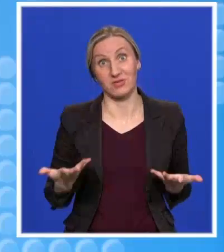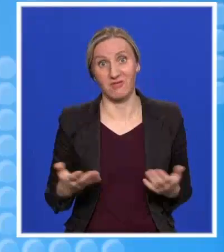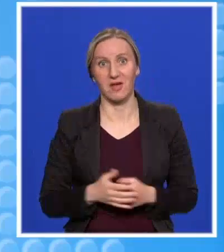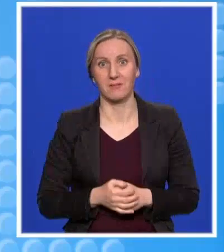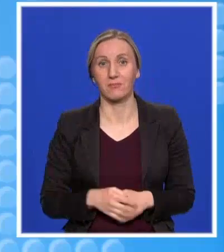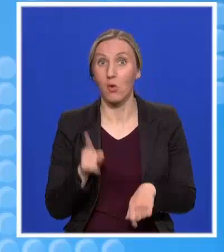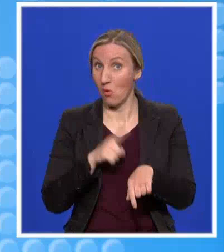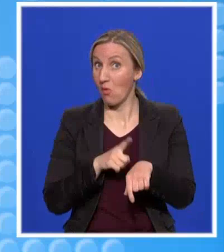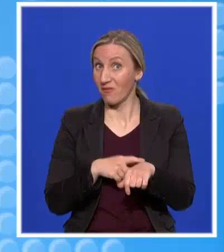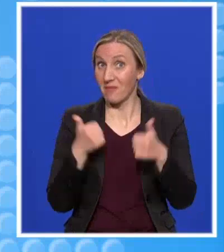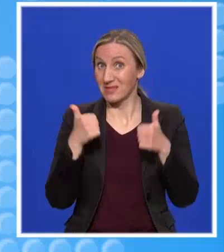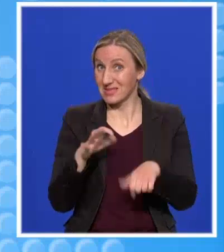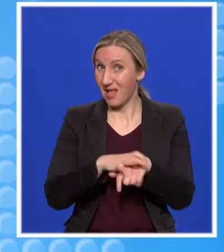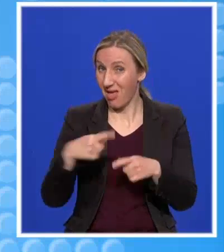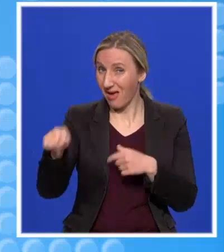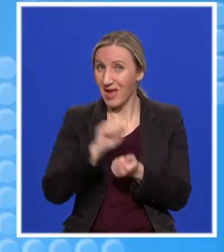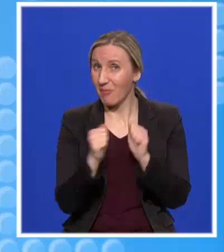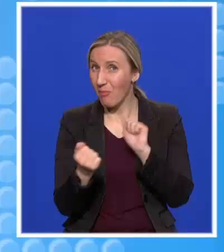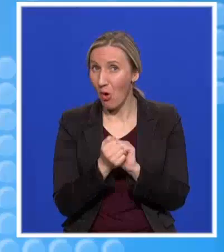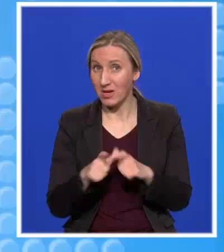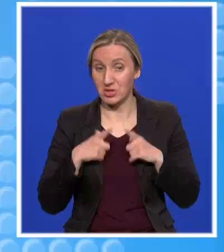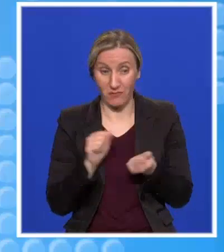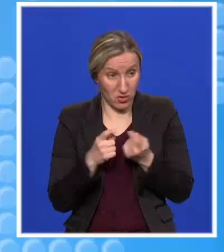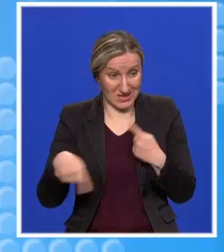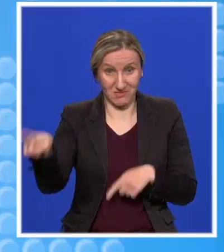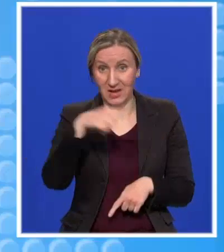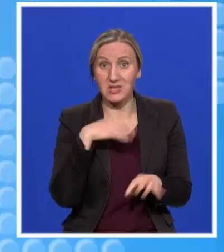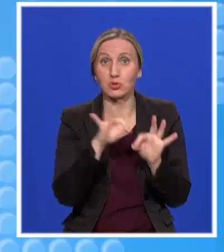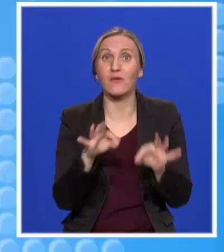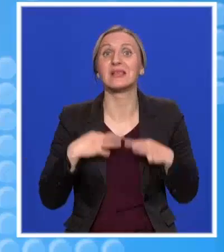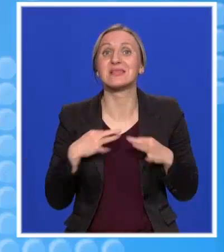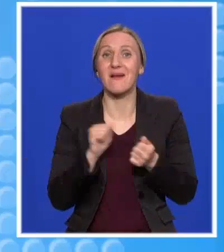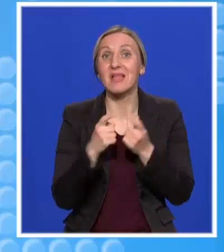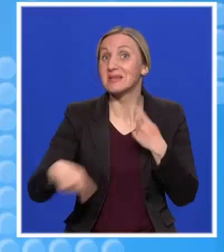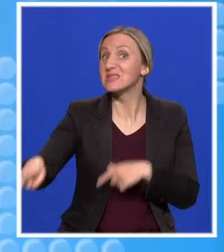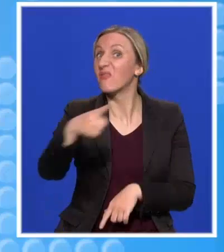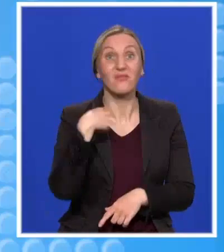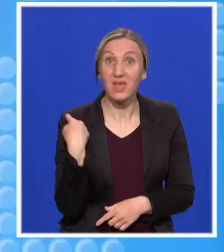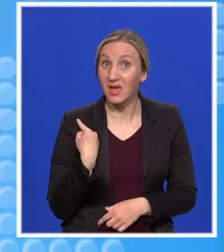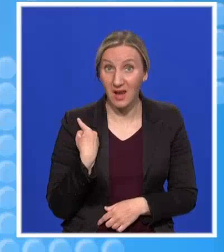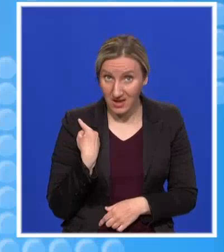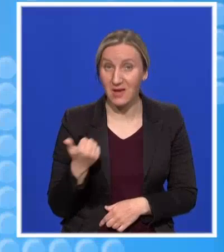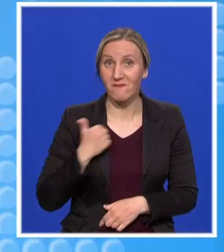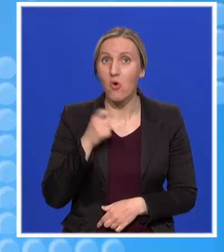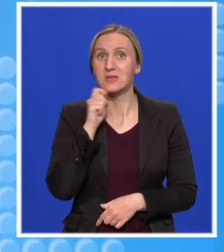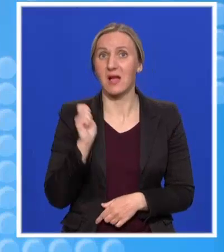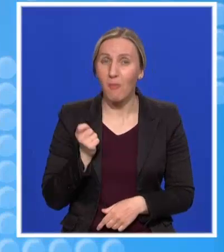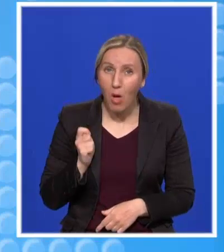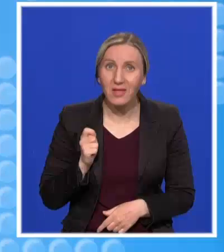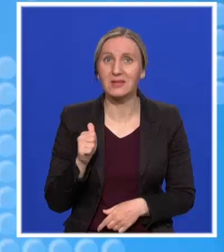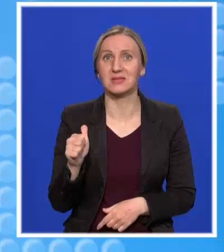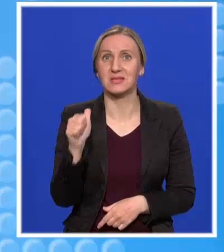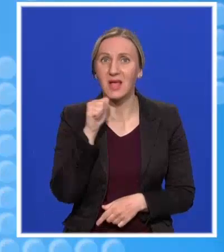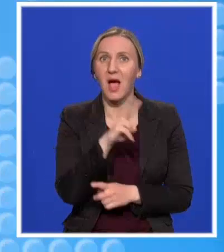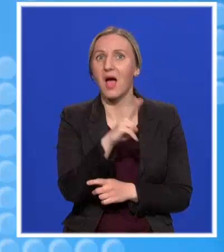se lekari bore za živote svih nas i za očuvanje zdravlja svih nas, svakako s druge strane i vojska policija i pripadnici